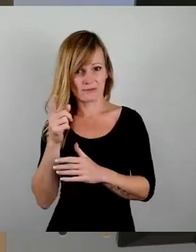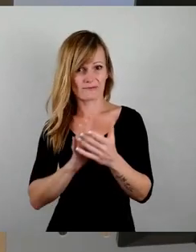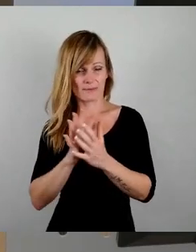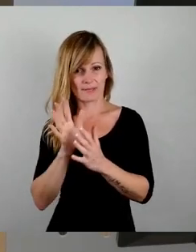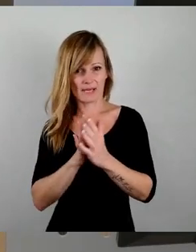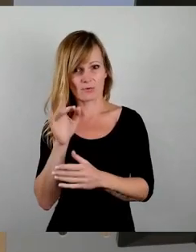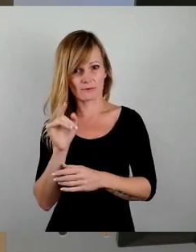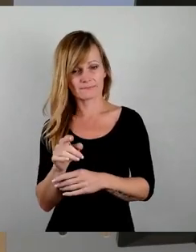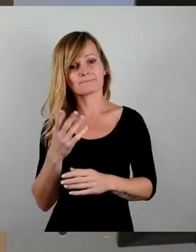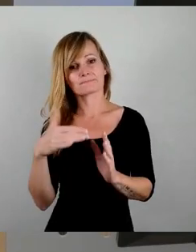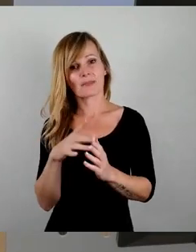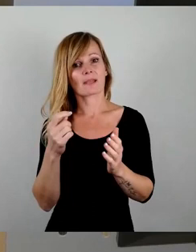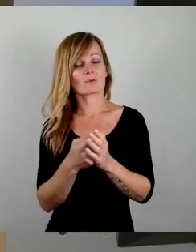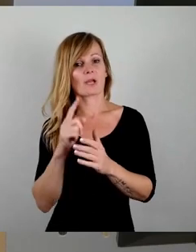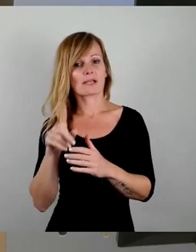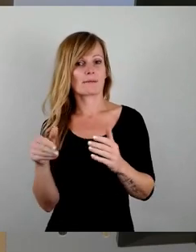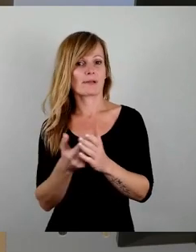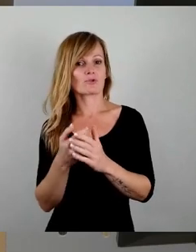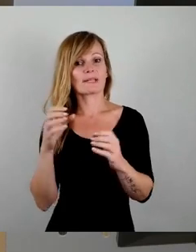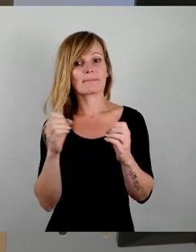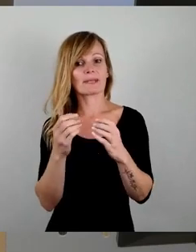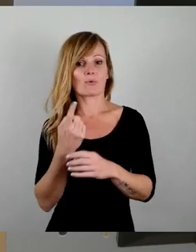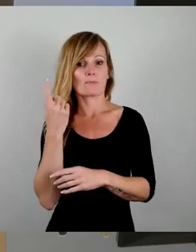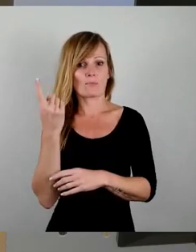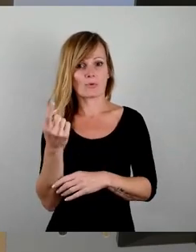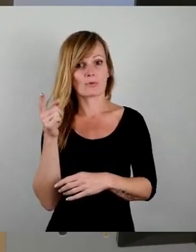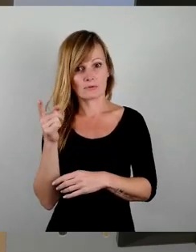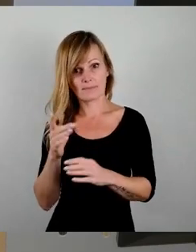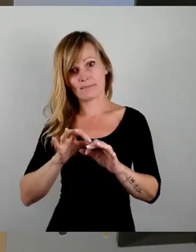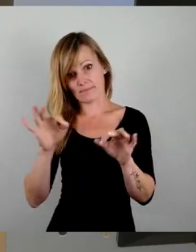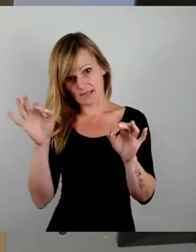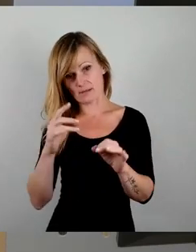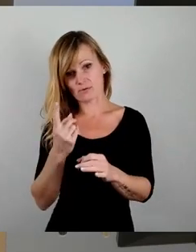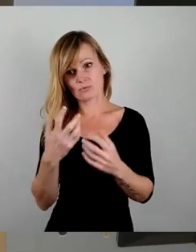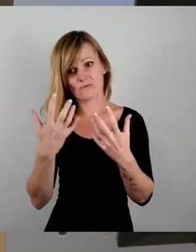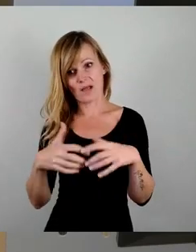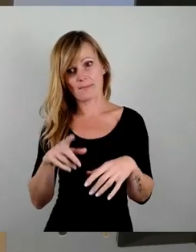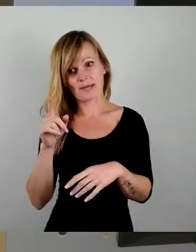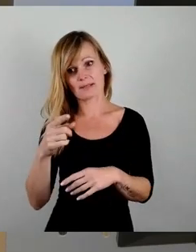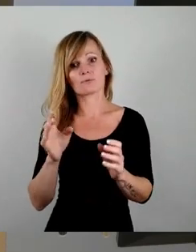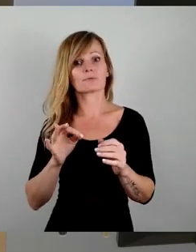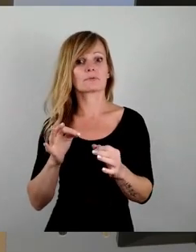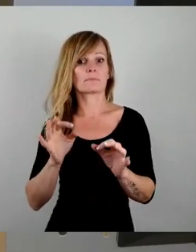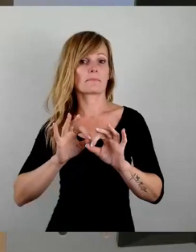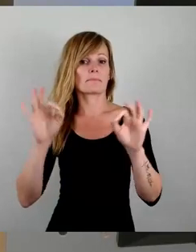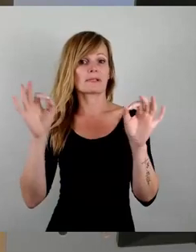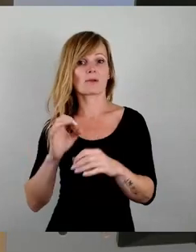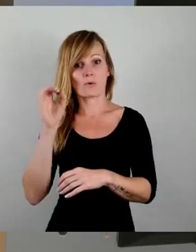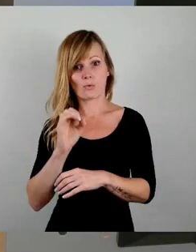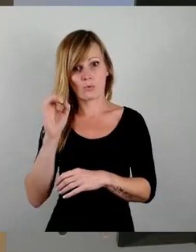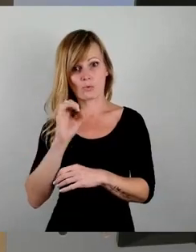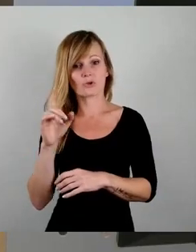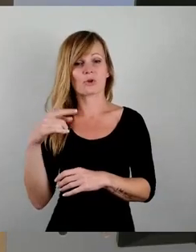teurer wird, als zum Beispiel der Biomüll, der deutlich besser zu verarbeiten ist und deutlich ökologischer ist. man sollte